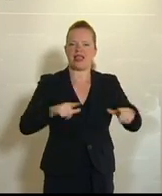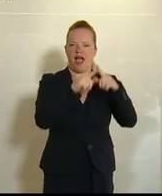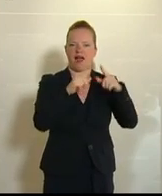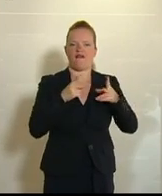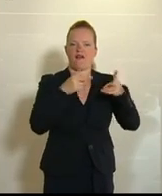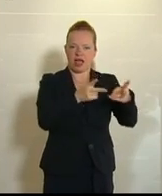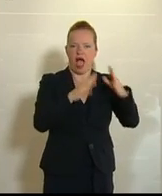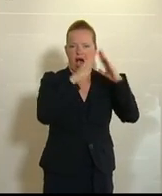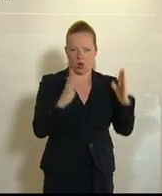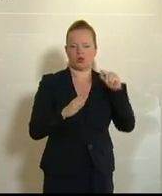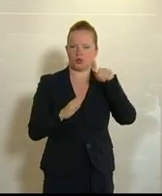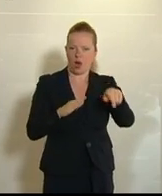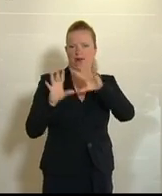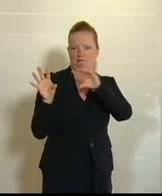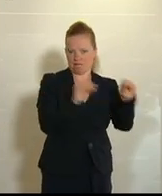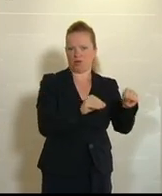Damen und Herren,